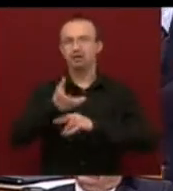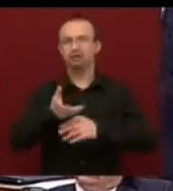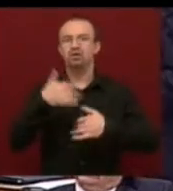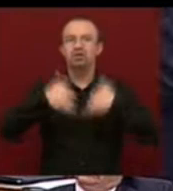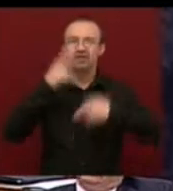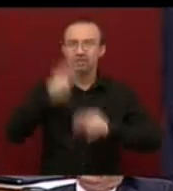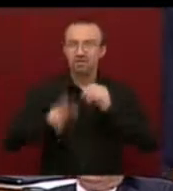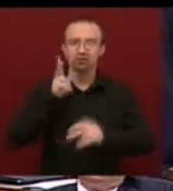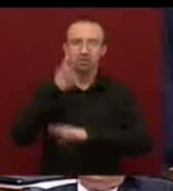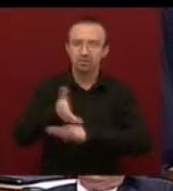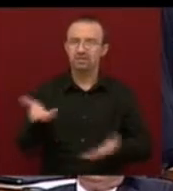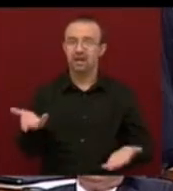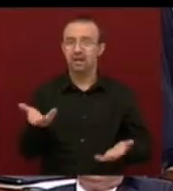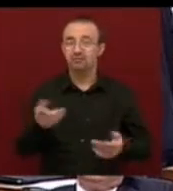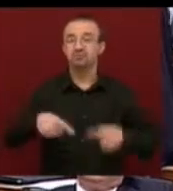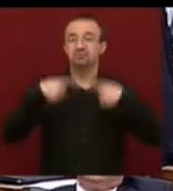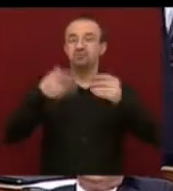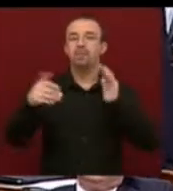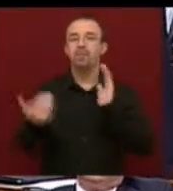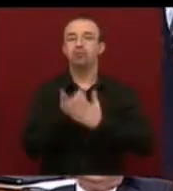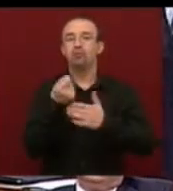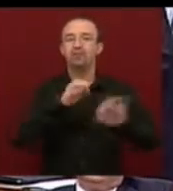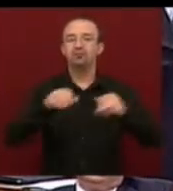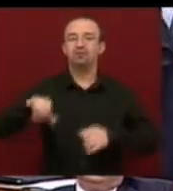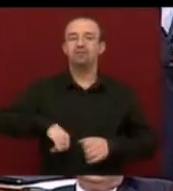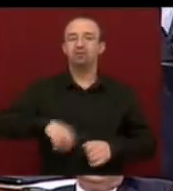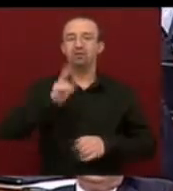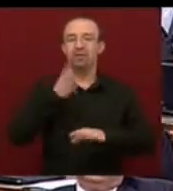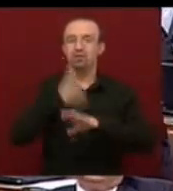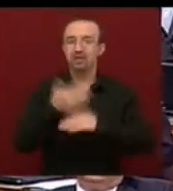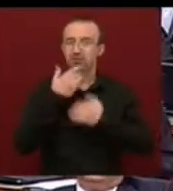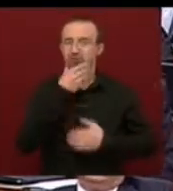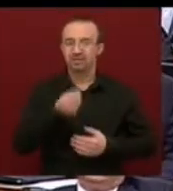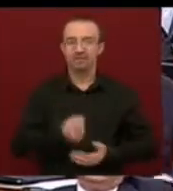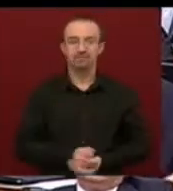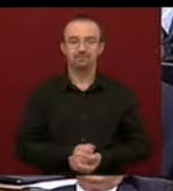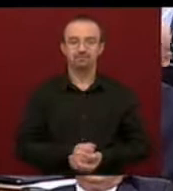versenyképesség, és ehhez kell egy új pénzügyi biztosítás. Köszönöm szépen!